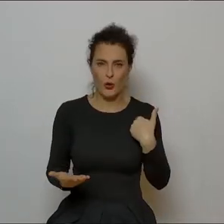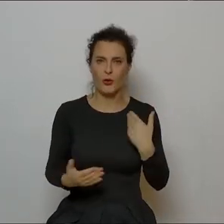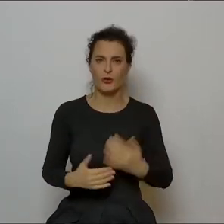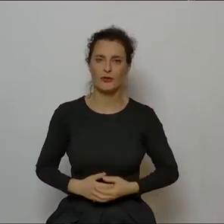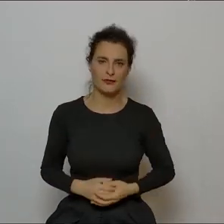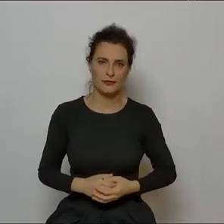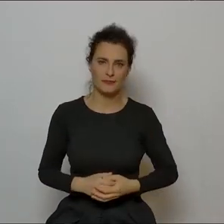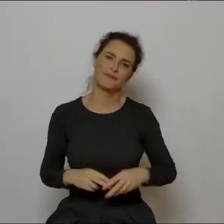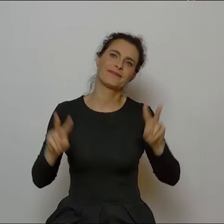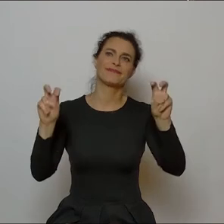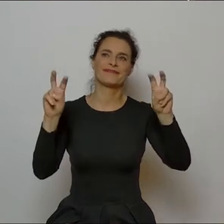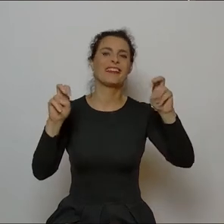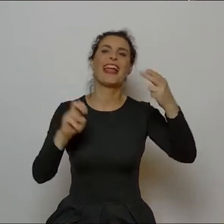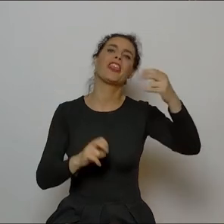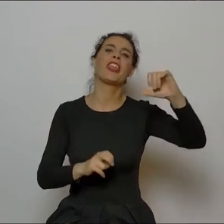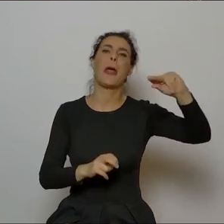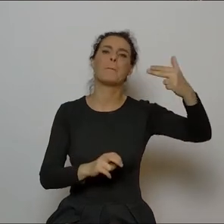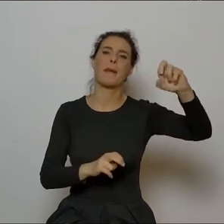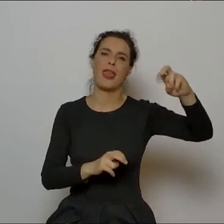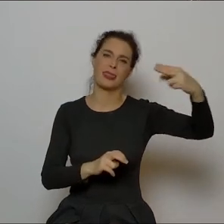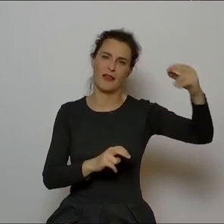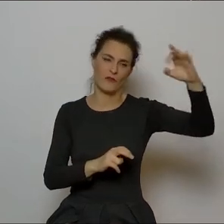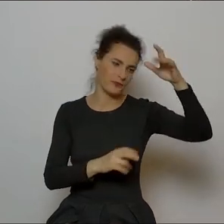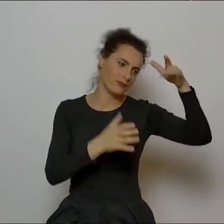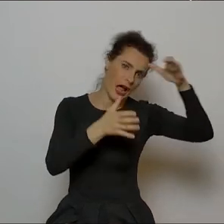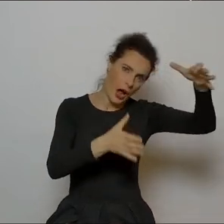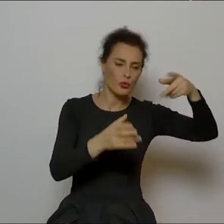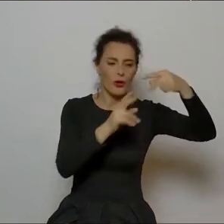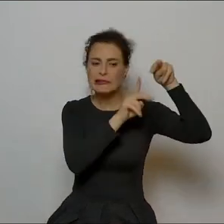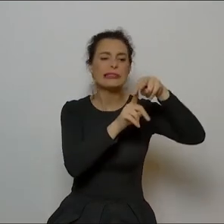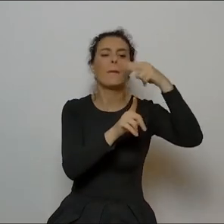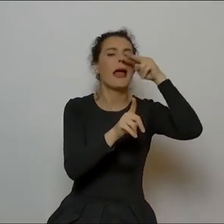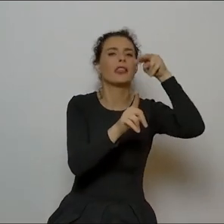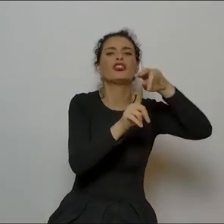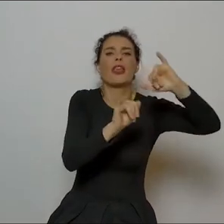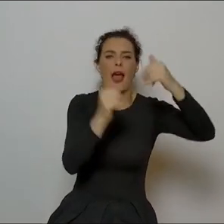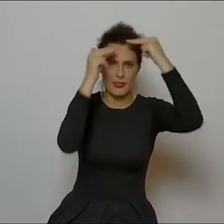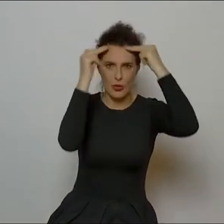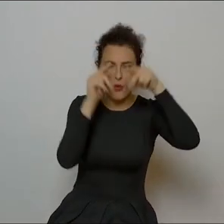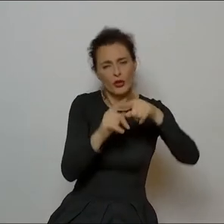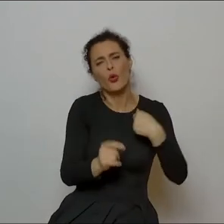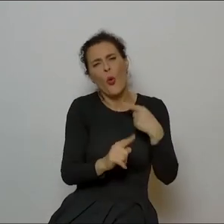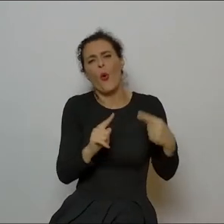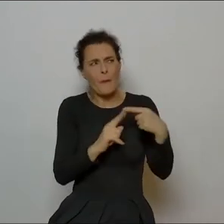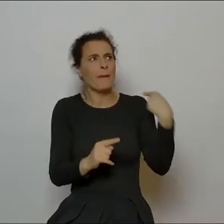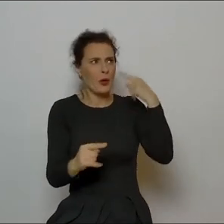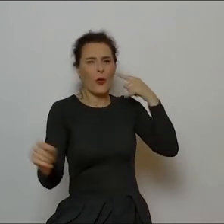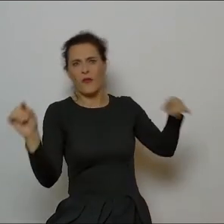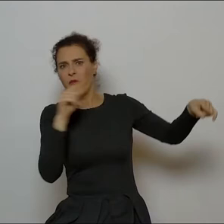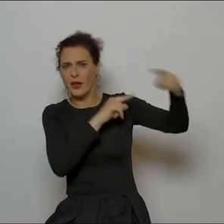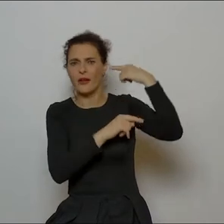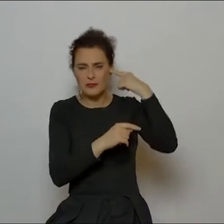takim niemenowskim Norwidzeniu. Słyszałam rzeczywiście, no